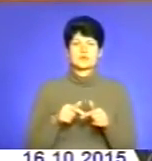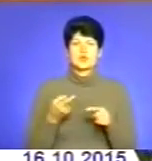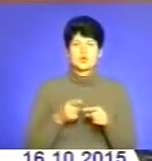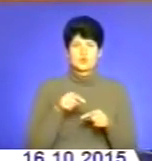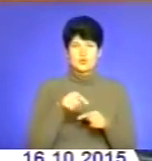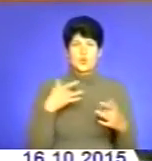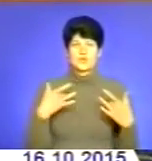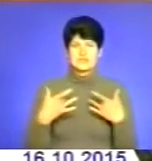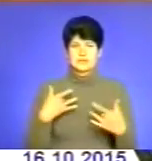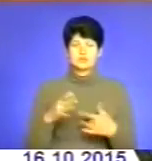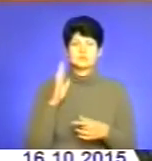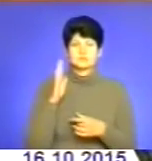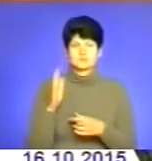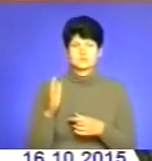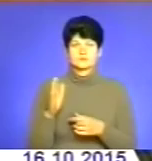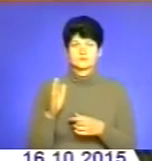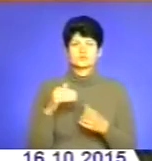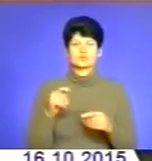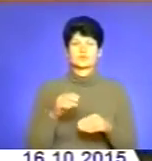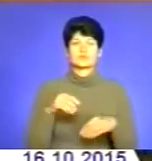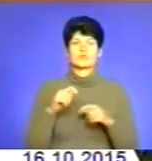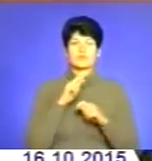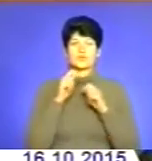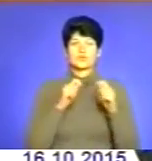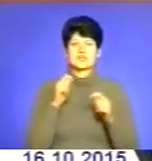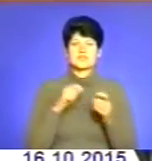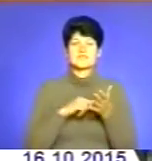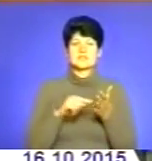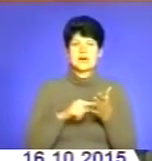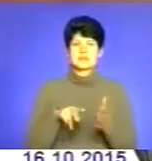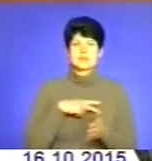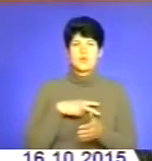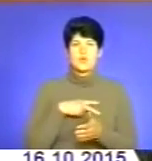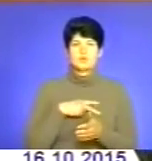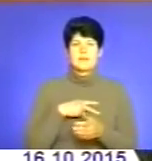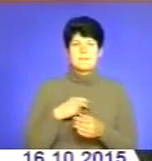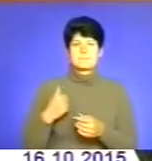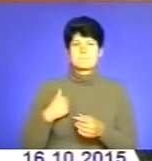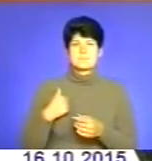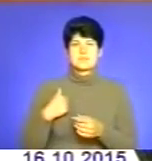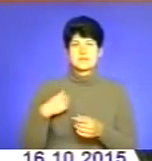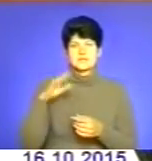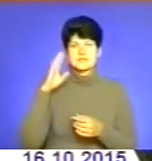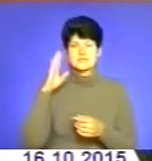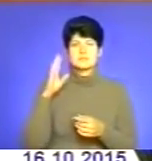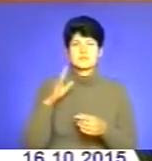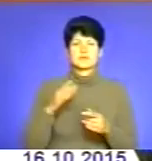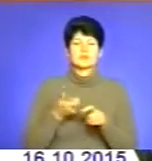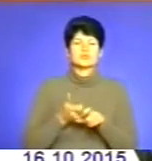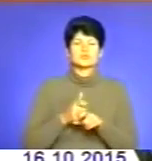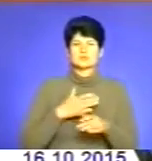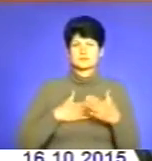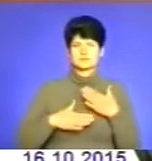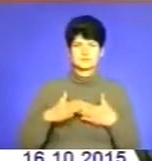концерту, який буде, і будуть вручені відзнаки і нагороди бійцям. Незвичайно приємно, тому